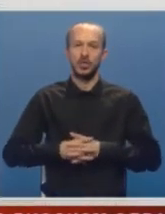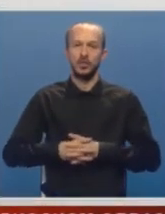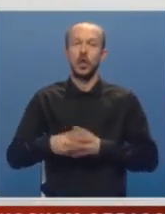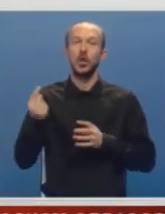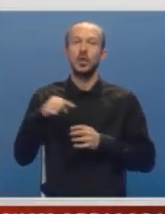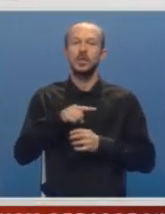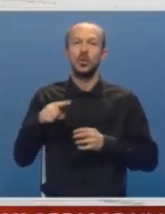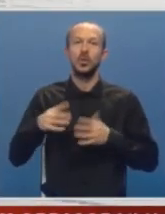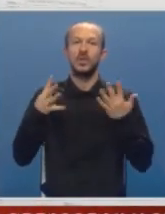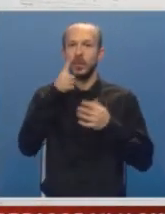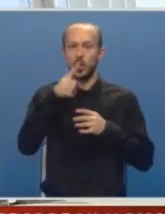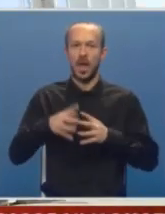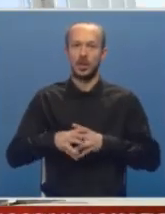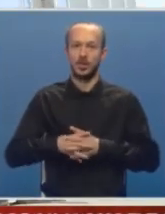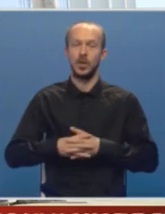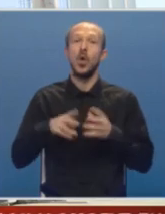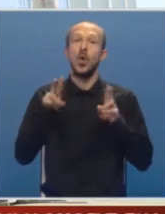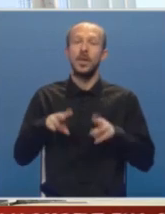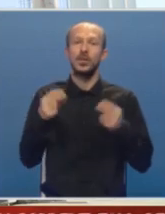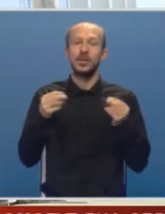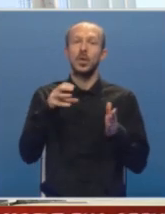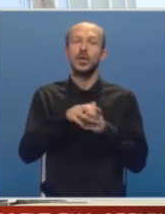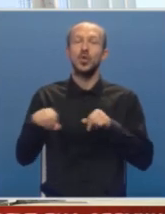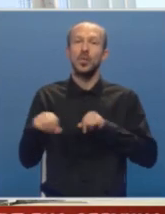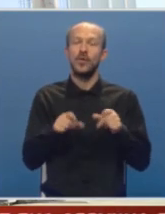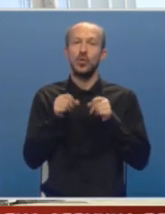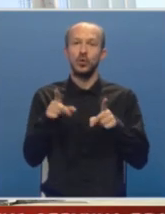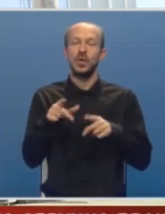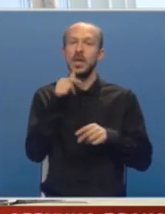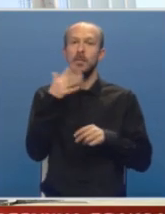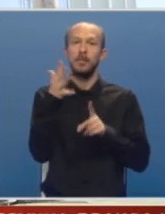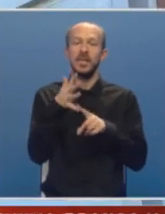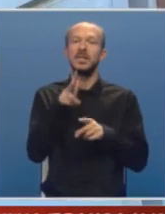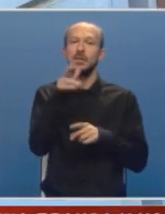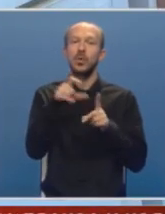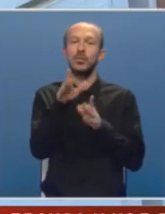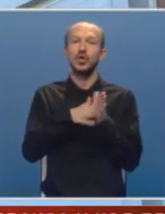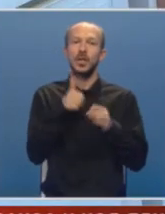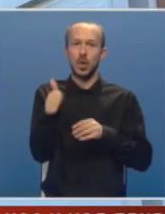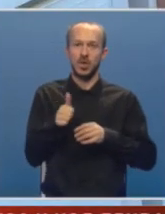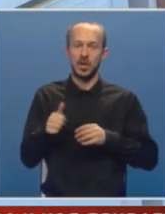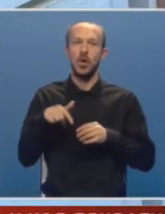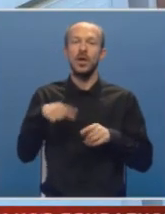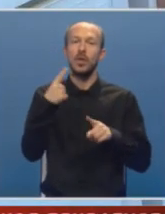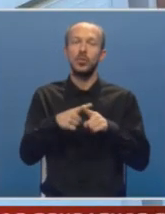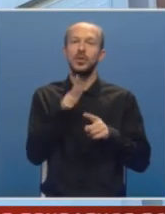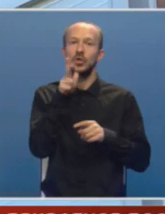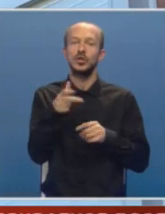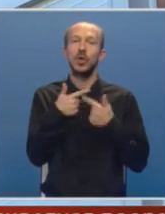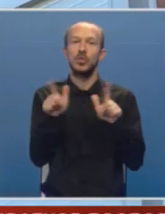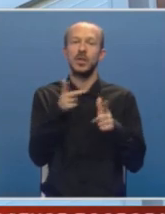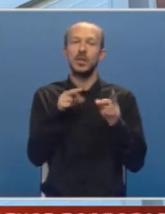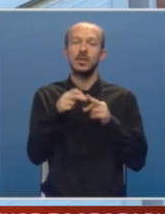dolazimo na 9 miliona dobiti. Upravo zato gradskoj upravi upućen je peti zahtjev od početka godine. Ovaj put traži se